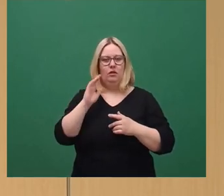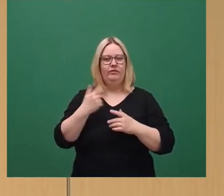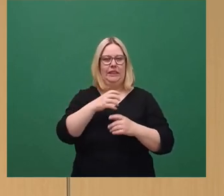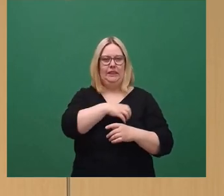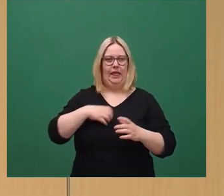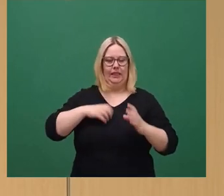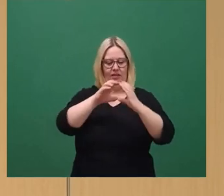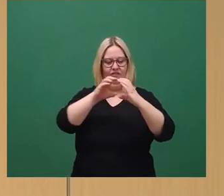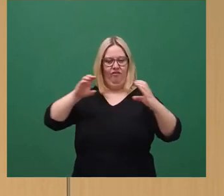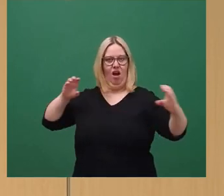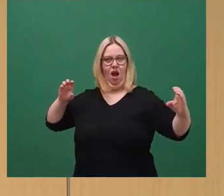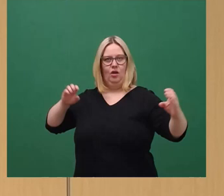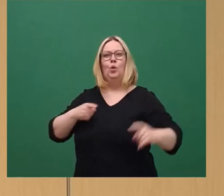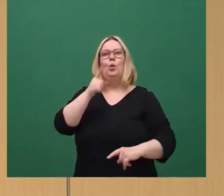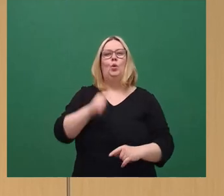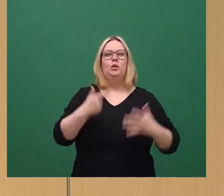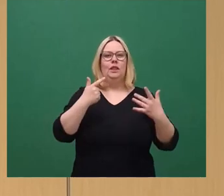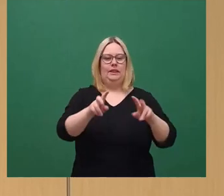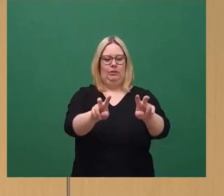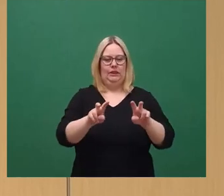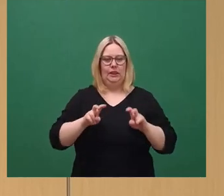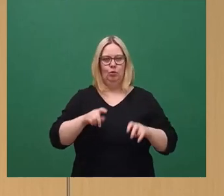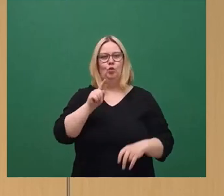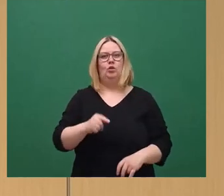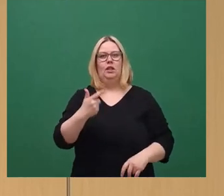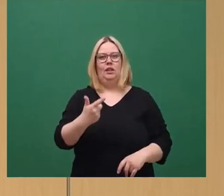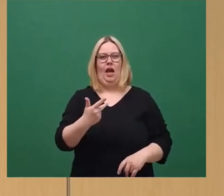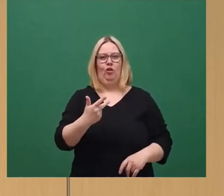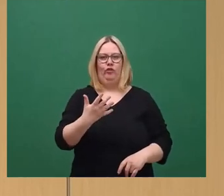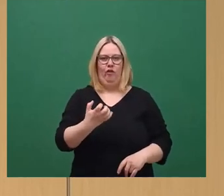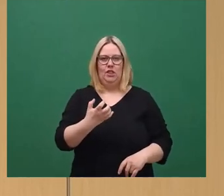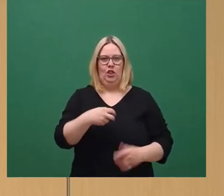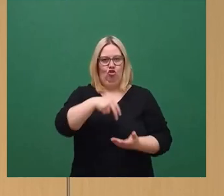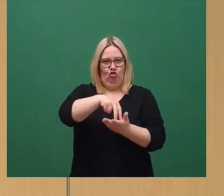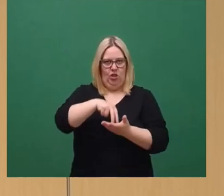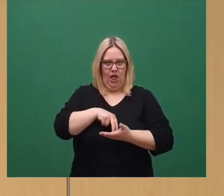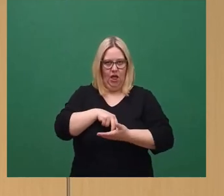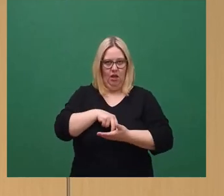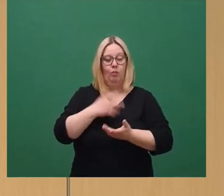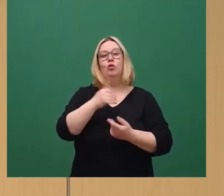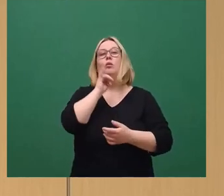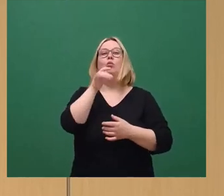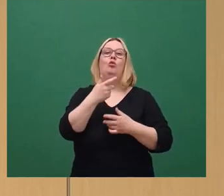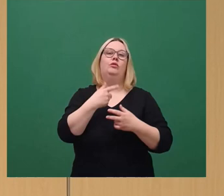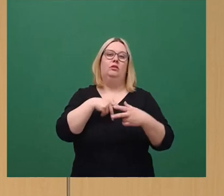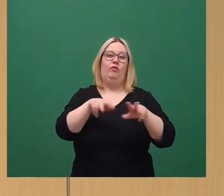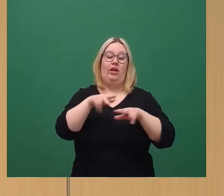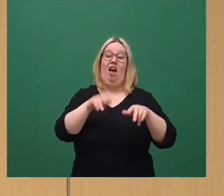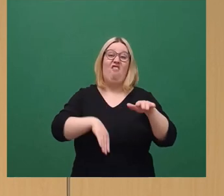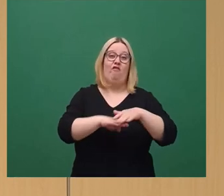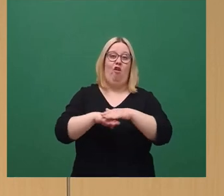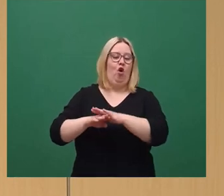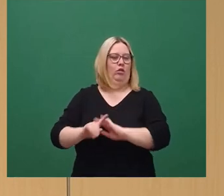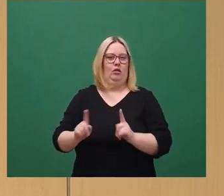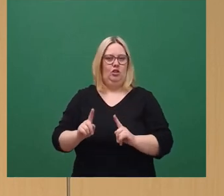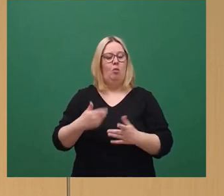haben 107 Sitzplätze und 153 Stehplätze. Nun ist auch im Berufsverkehr nicht jede Bahn bis zum Anschlag belegt, aber